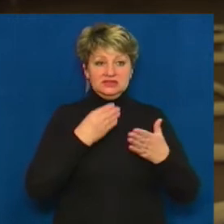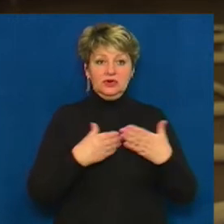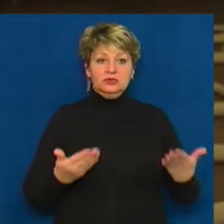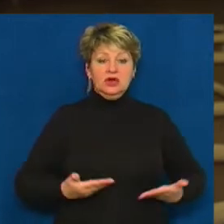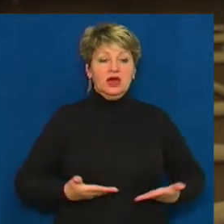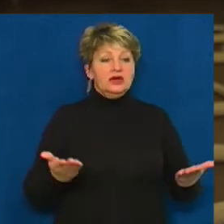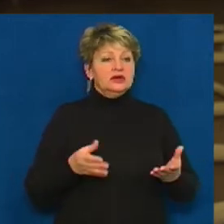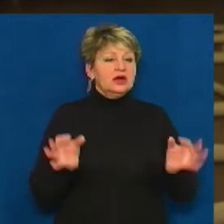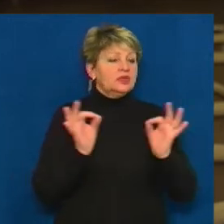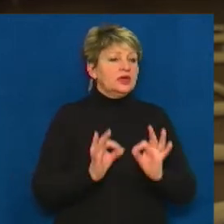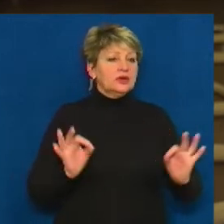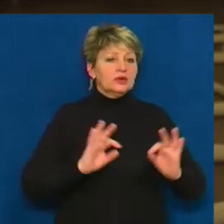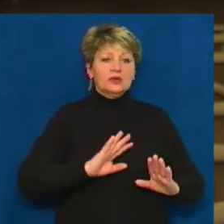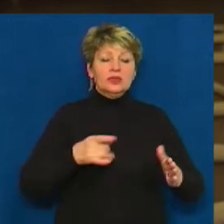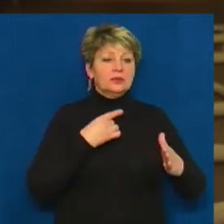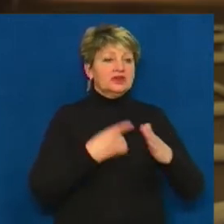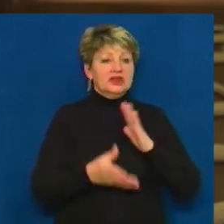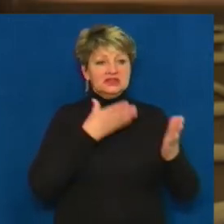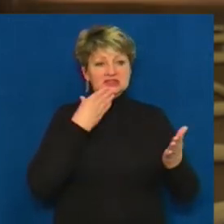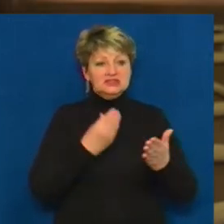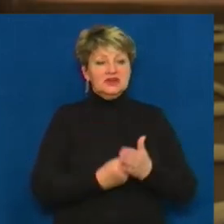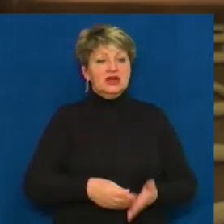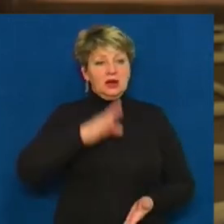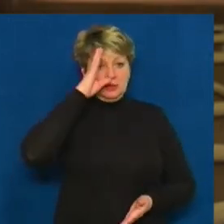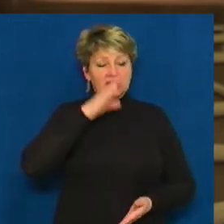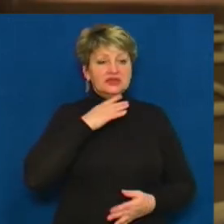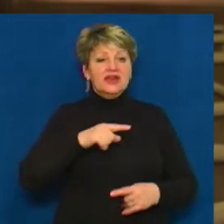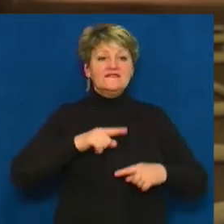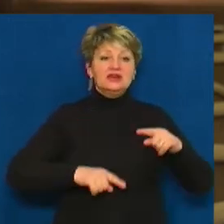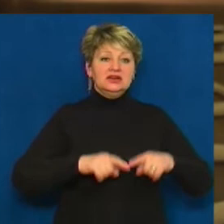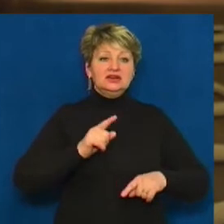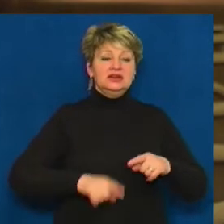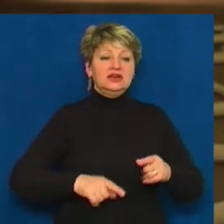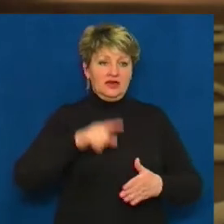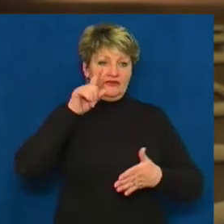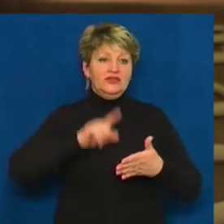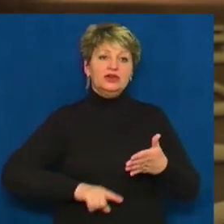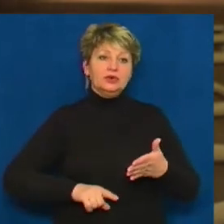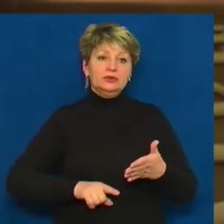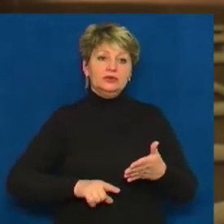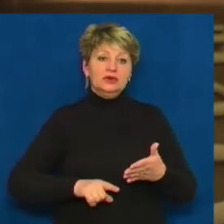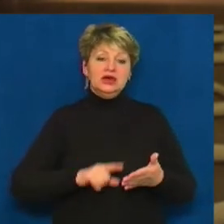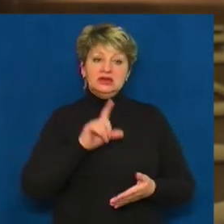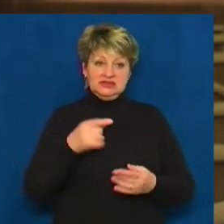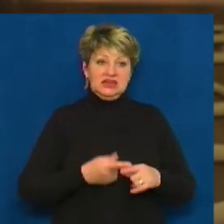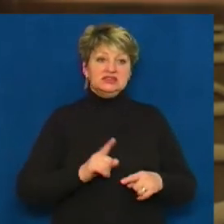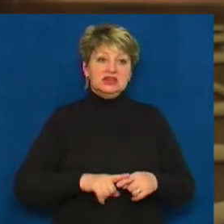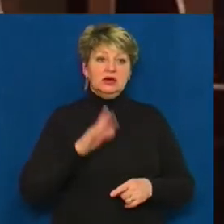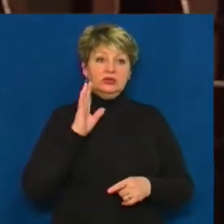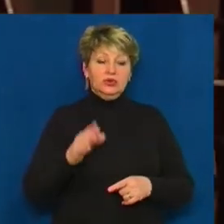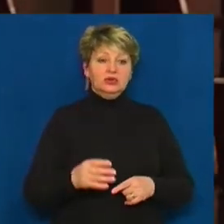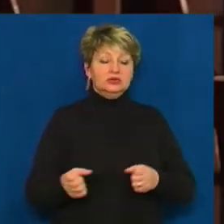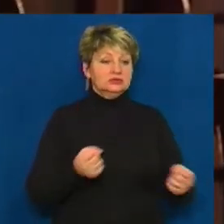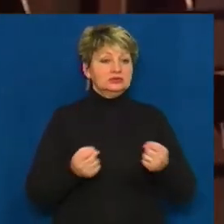не передасть своїх батьків, свою землю, своїх рідних, свою віру. І за це буде триматися до